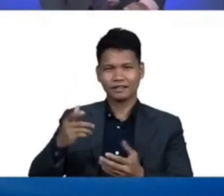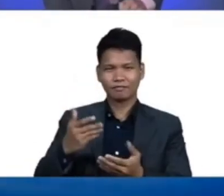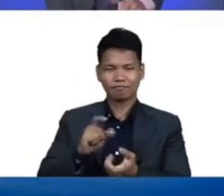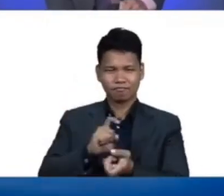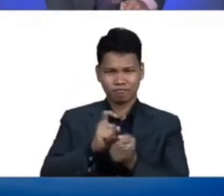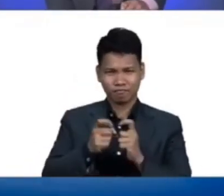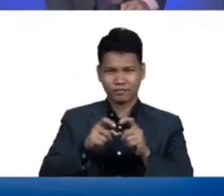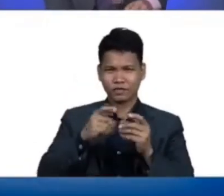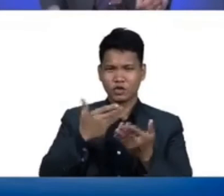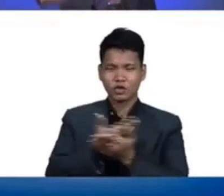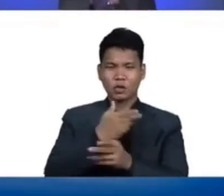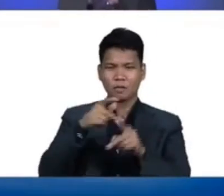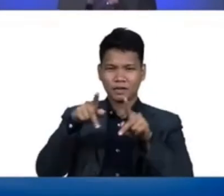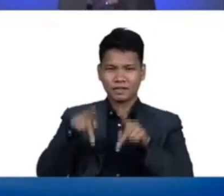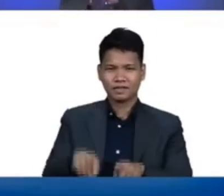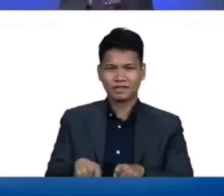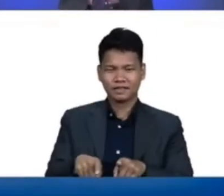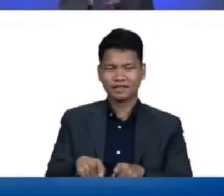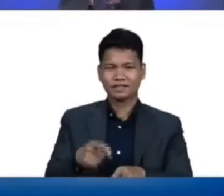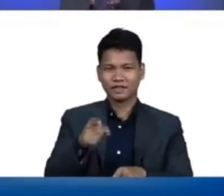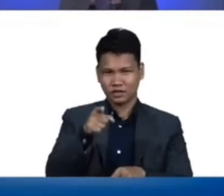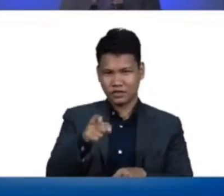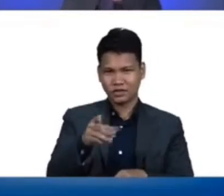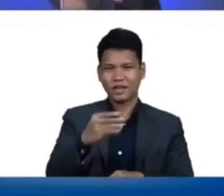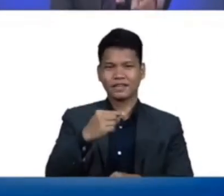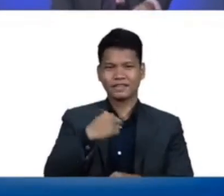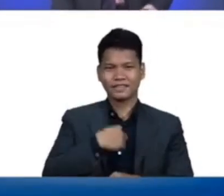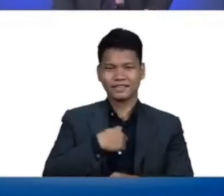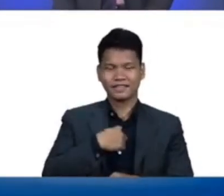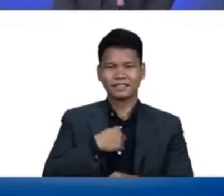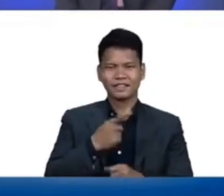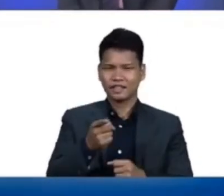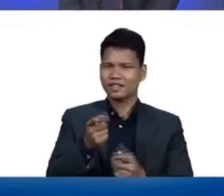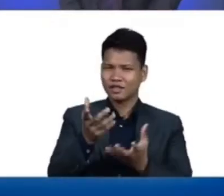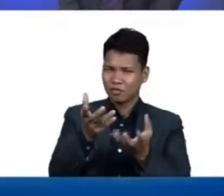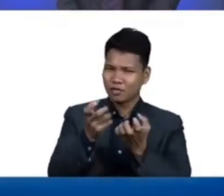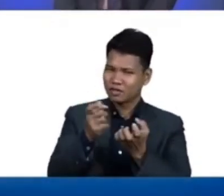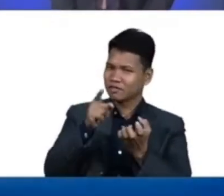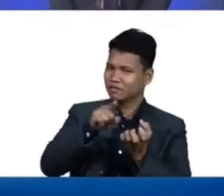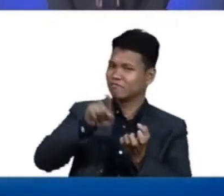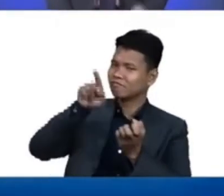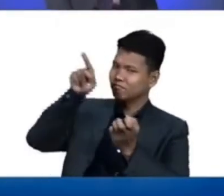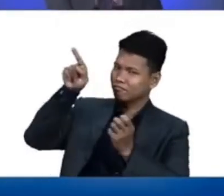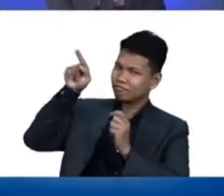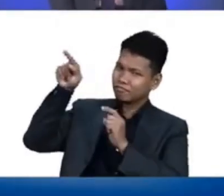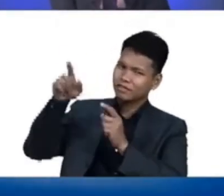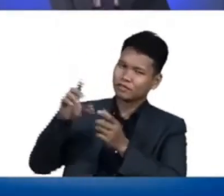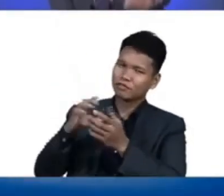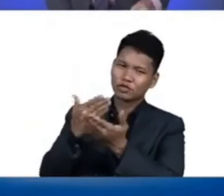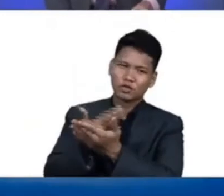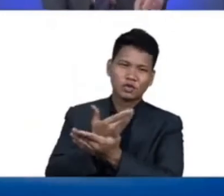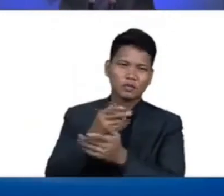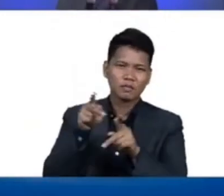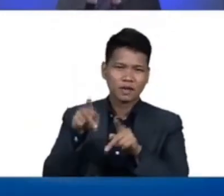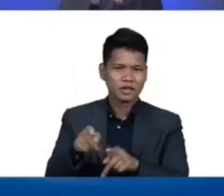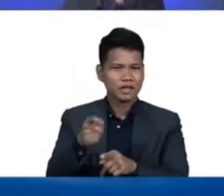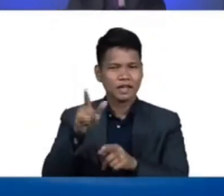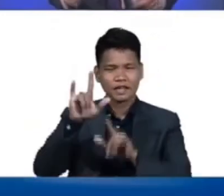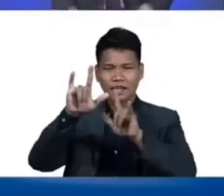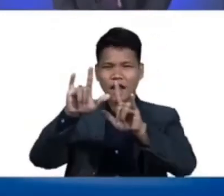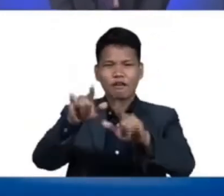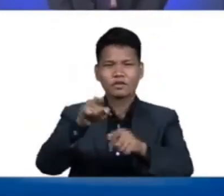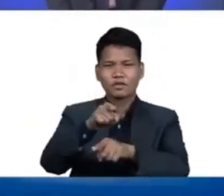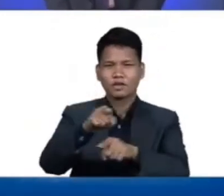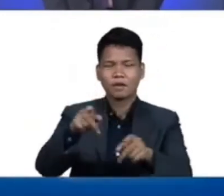in you and in me he wants you to be a new person he loves you and he is